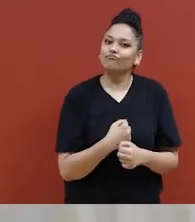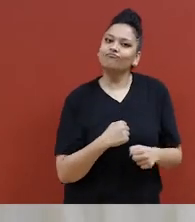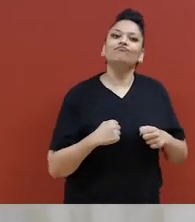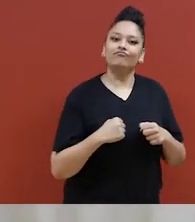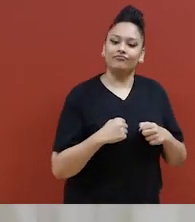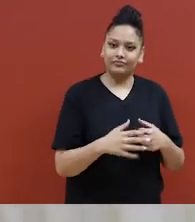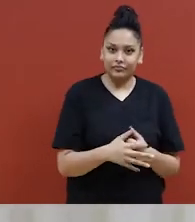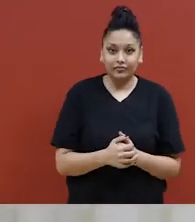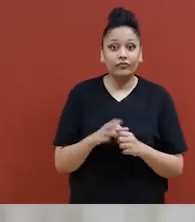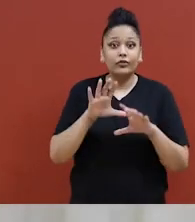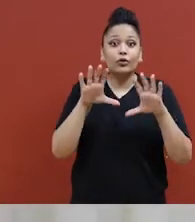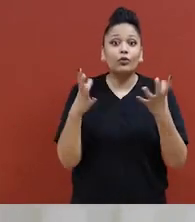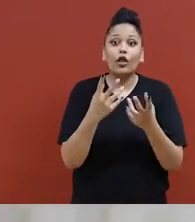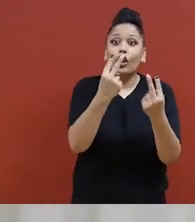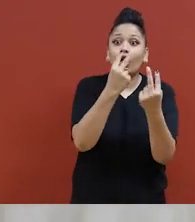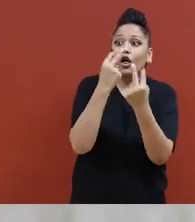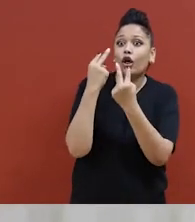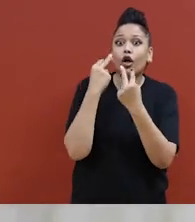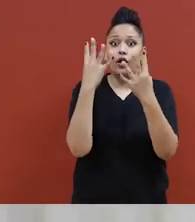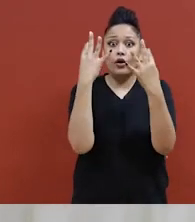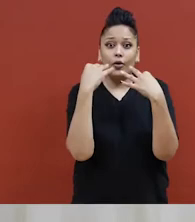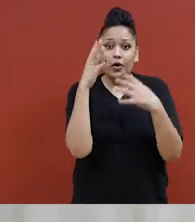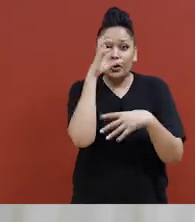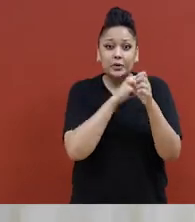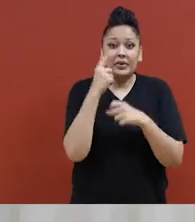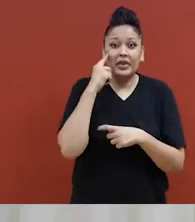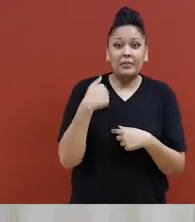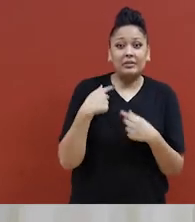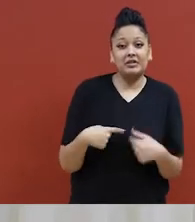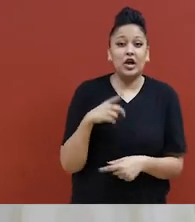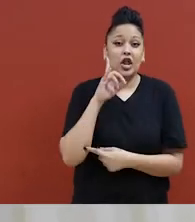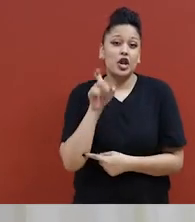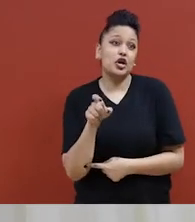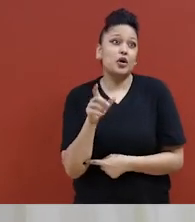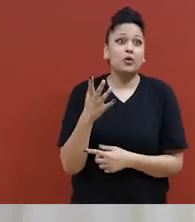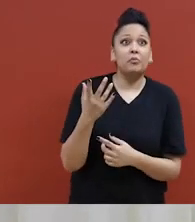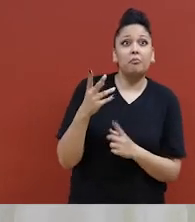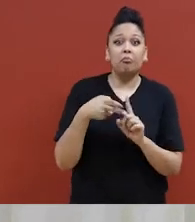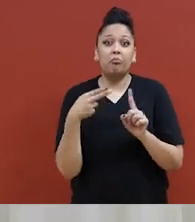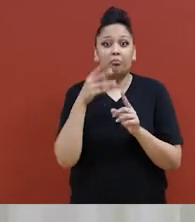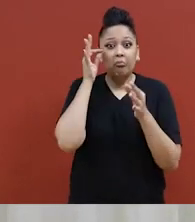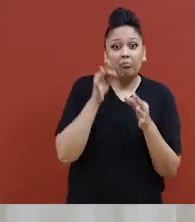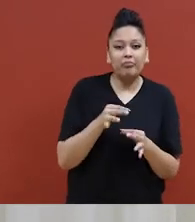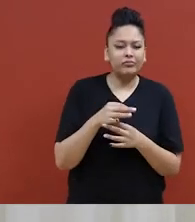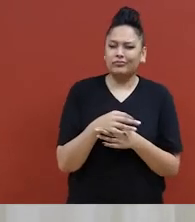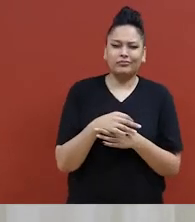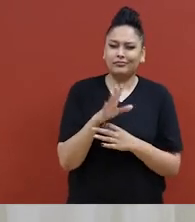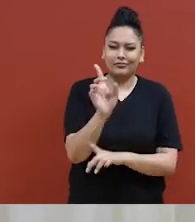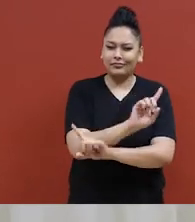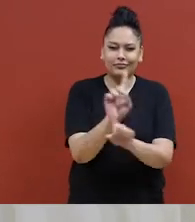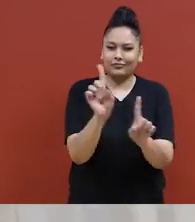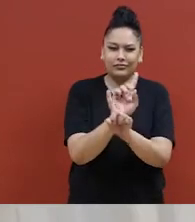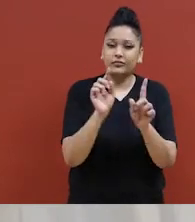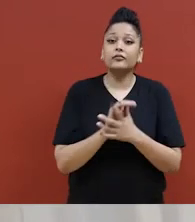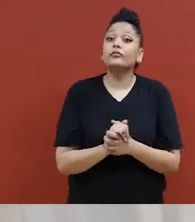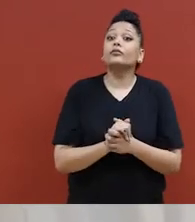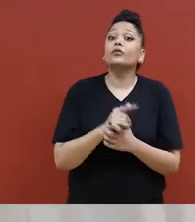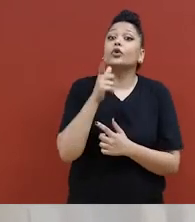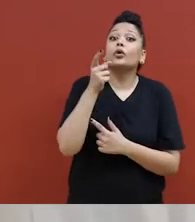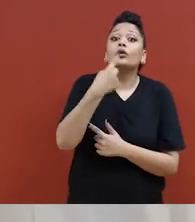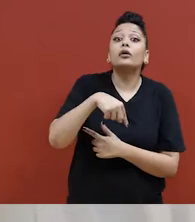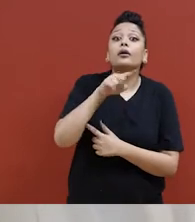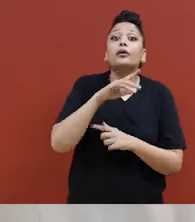C'est notre raison d'être. On brise les stéréotypes de ce que le monde nous dit qu'on est censé être en tant que femmes et filles, et